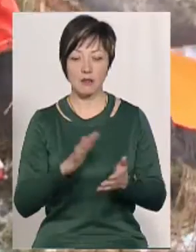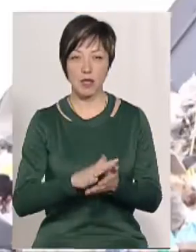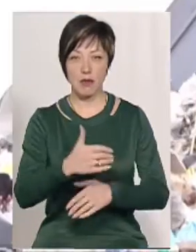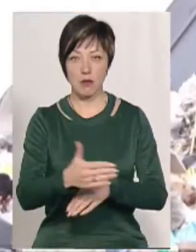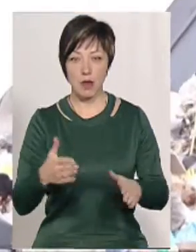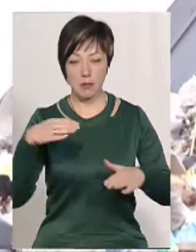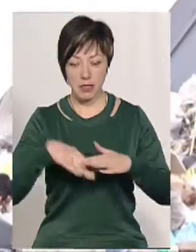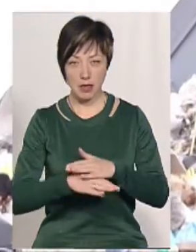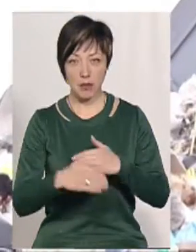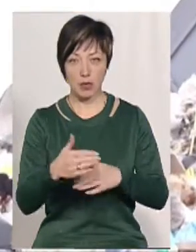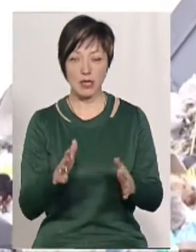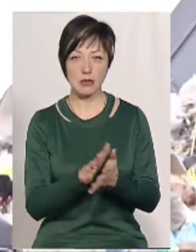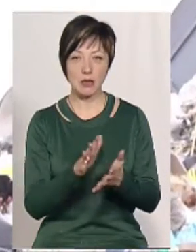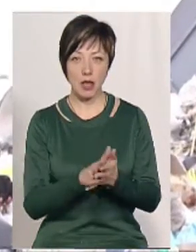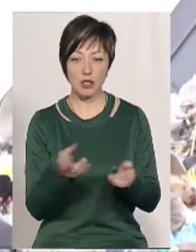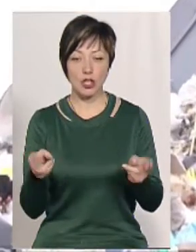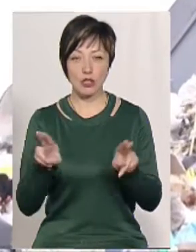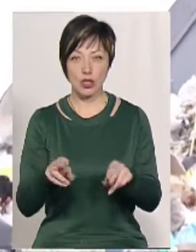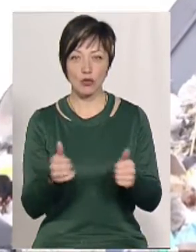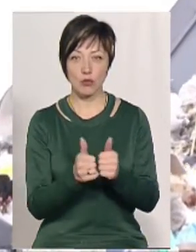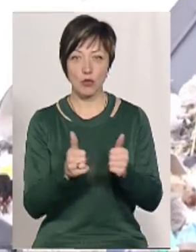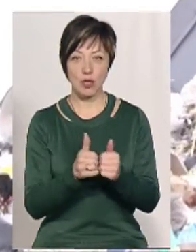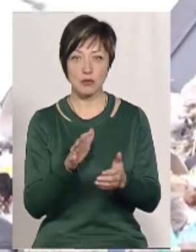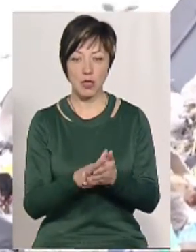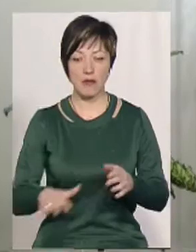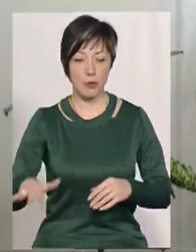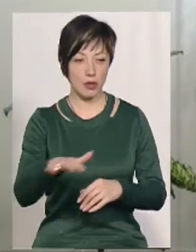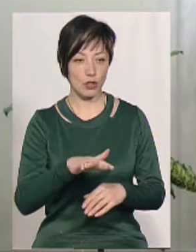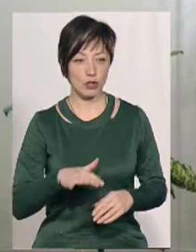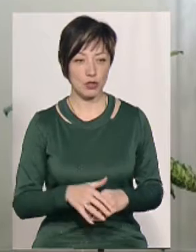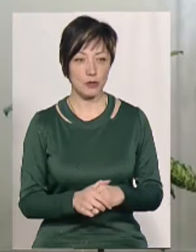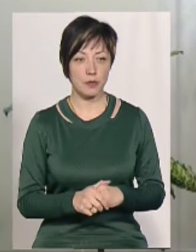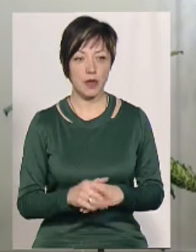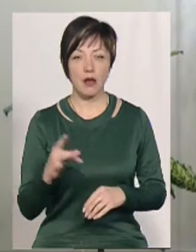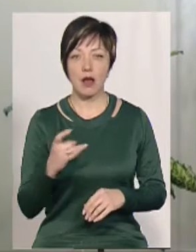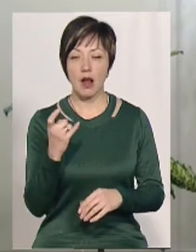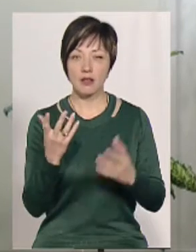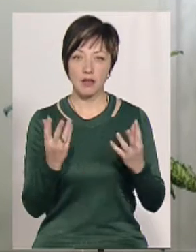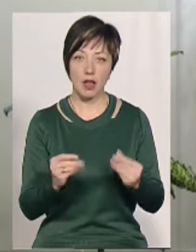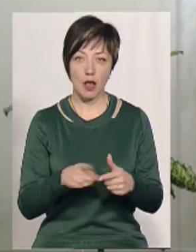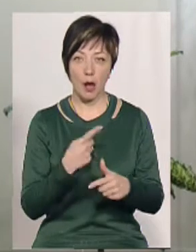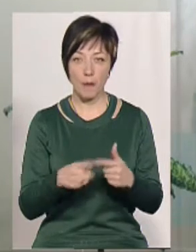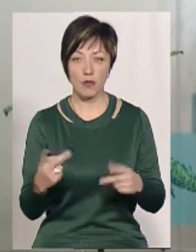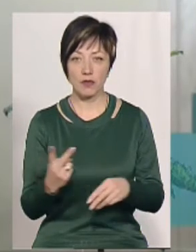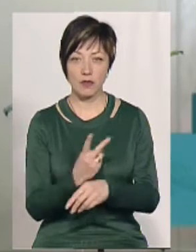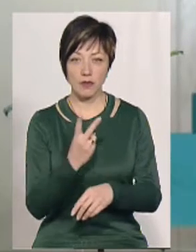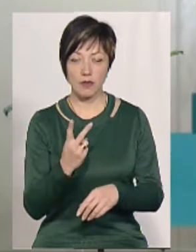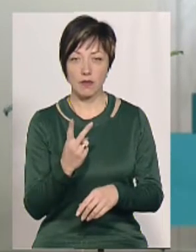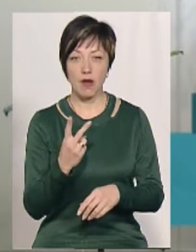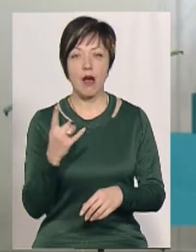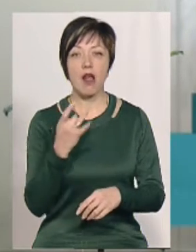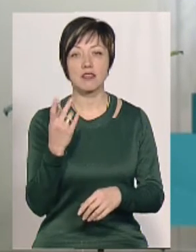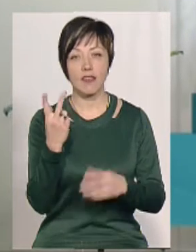баки та підземні контейнери для сміття, а залишати поруч на сміттєвих майданчиках. «Раз в день або двічі, раз-два дні